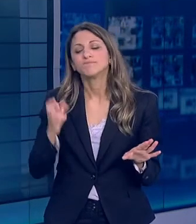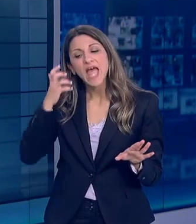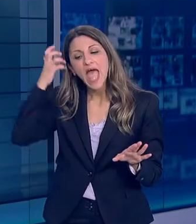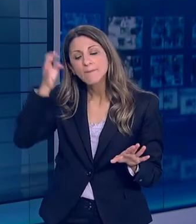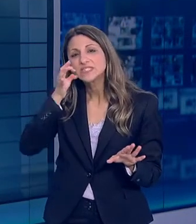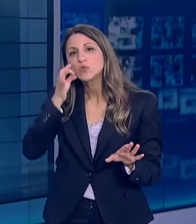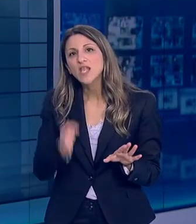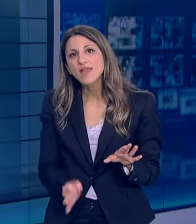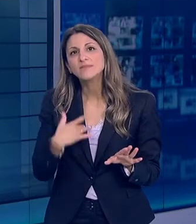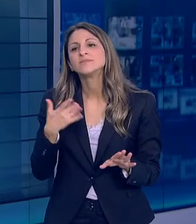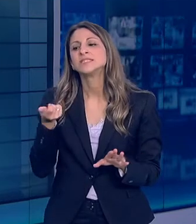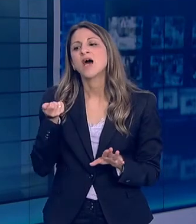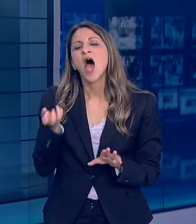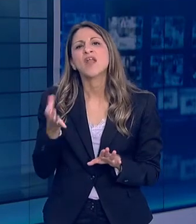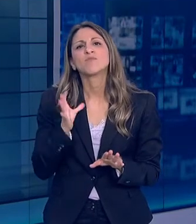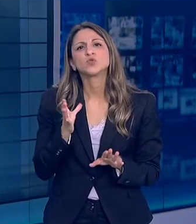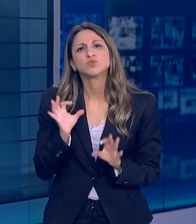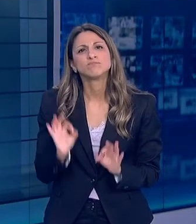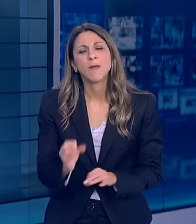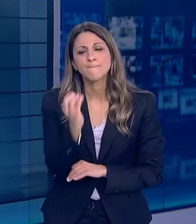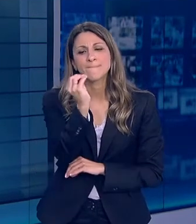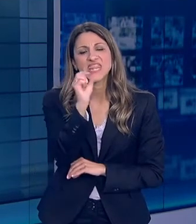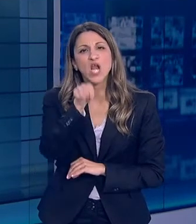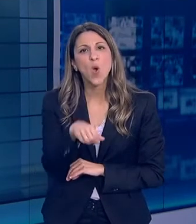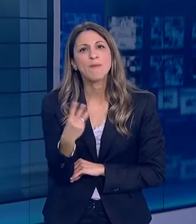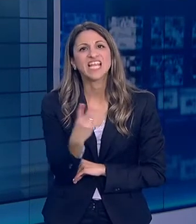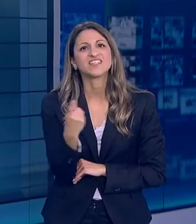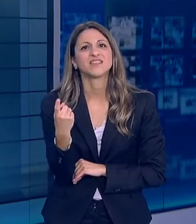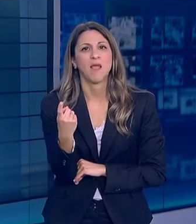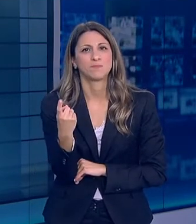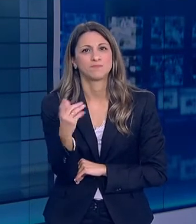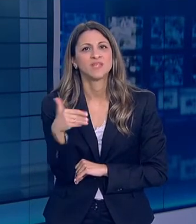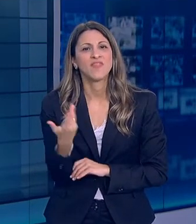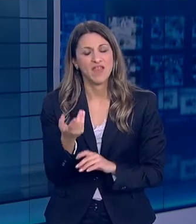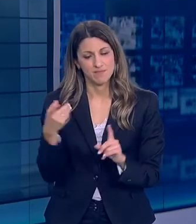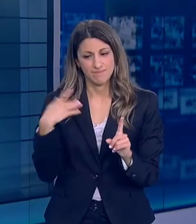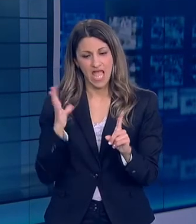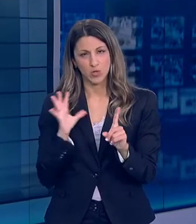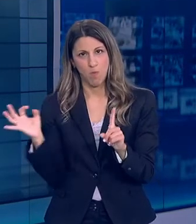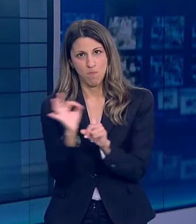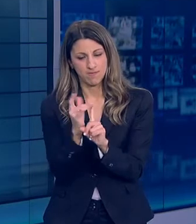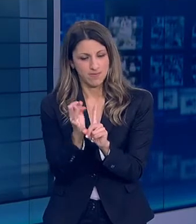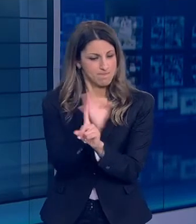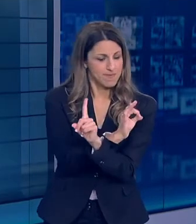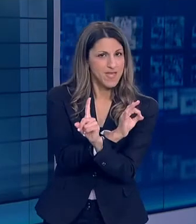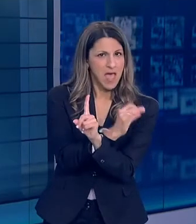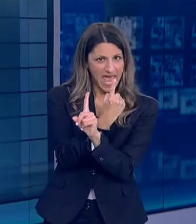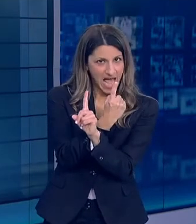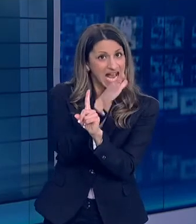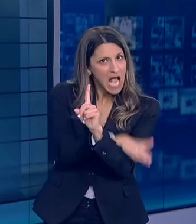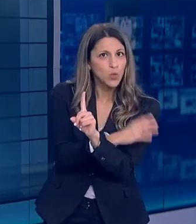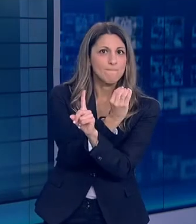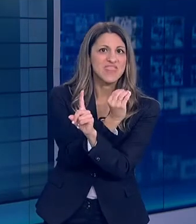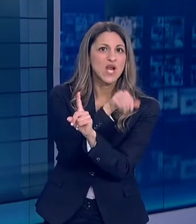πραγματικό ρο ήταν χθες το βράδυ 0,33 πολύ κάτω από το 1 Πλέον θα έχουμε καθημερινή γραπτή